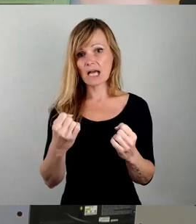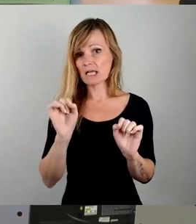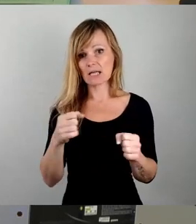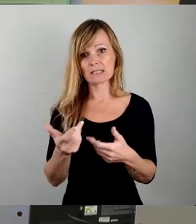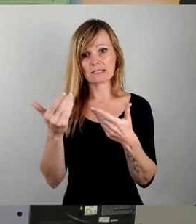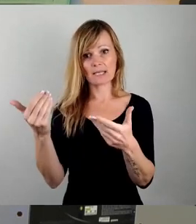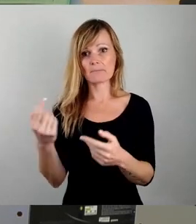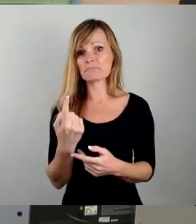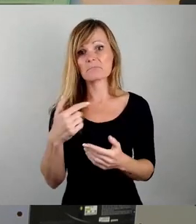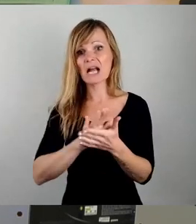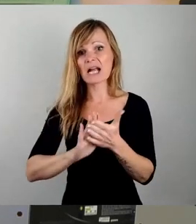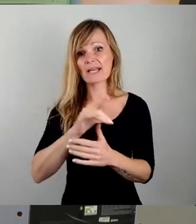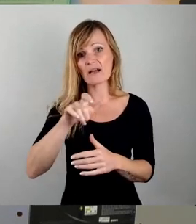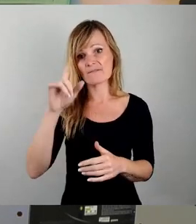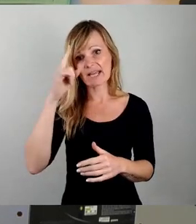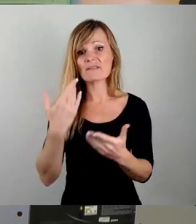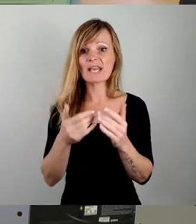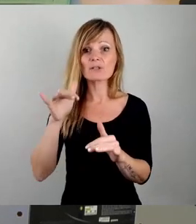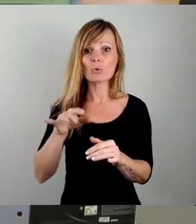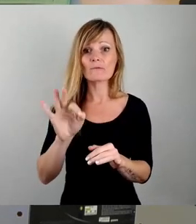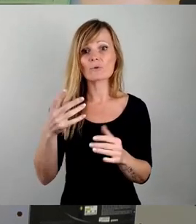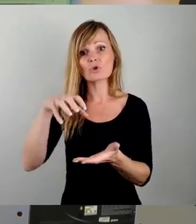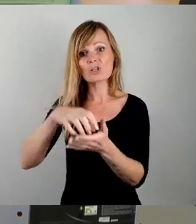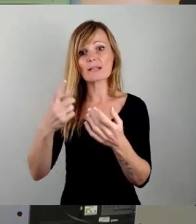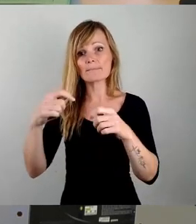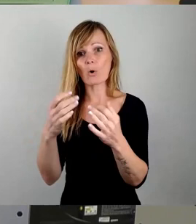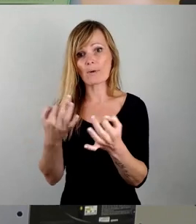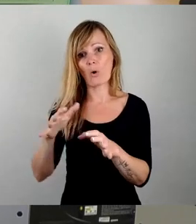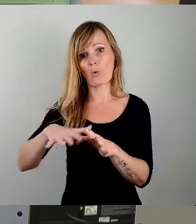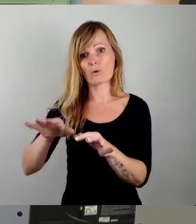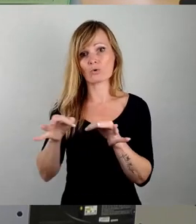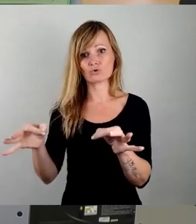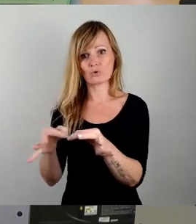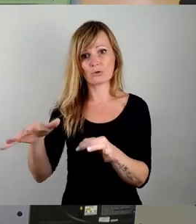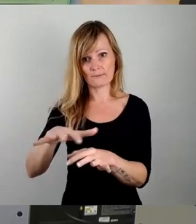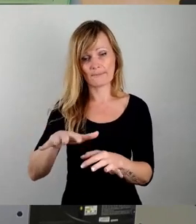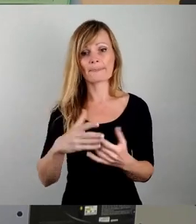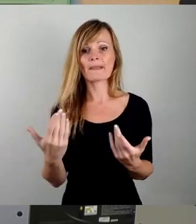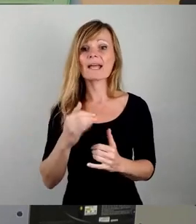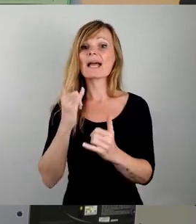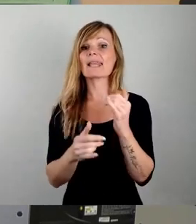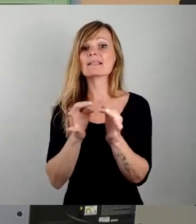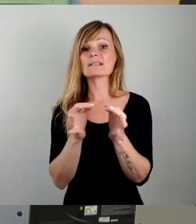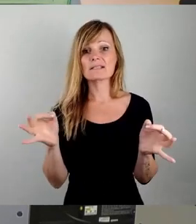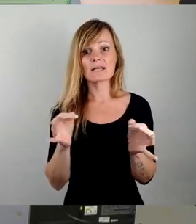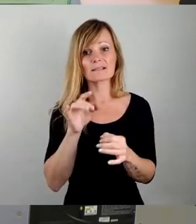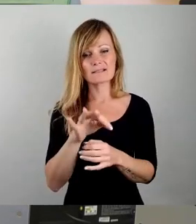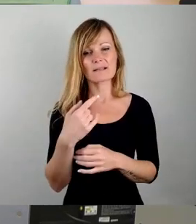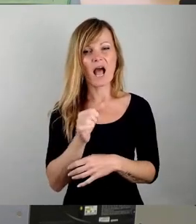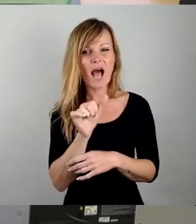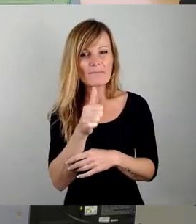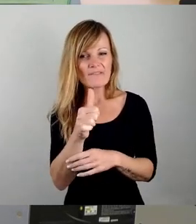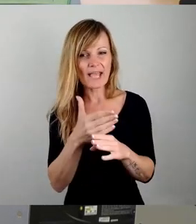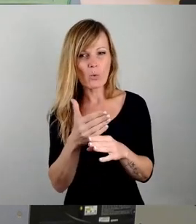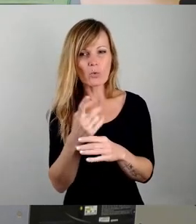wir möglicherweise das eine oder andere Grundstück für städtische Belange brauchen. Und vielleicht noch ein letzter Satz zu den Abwägungen, von denen immer